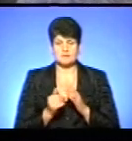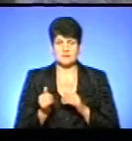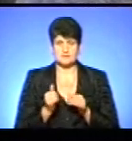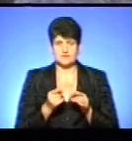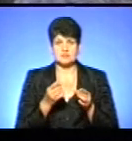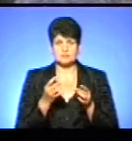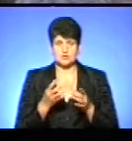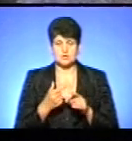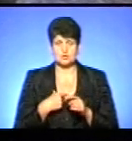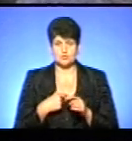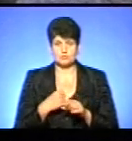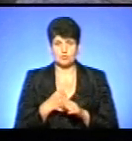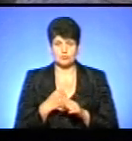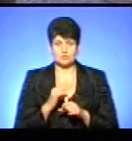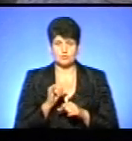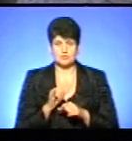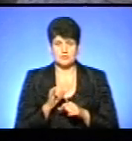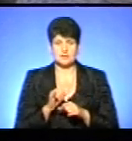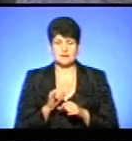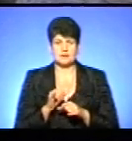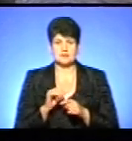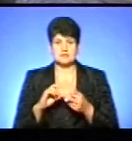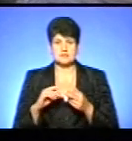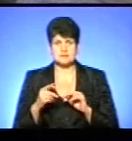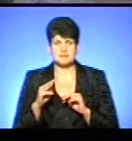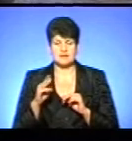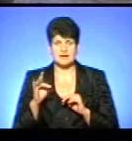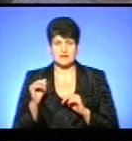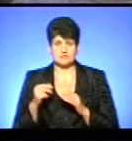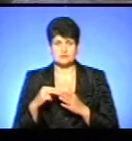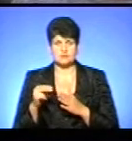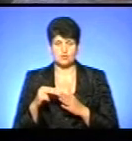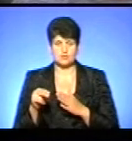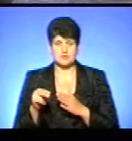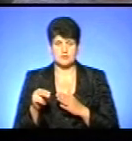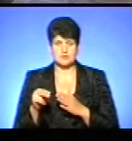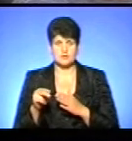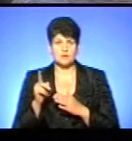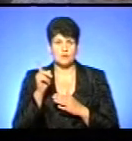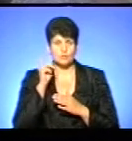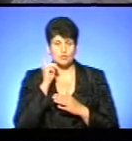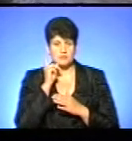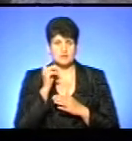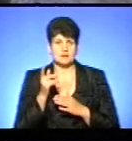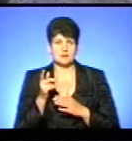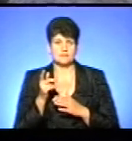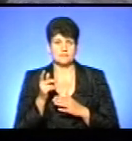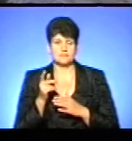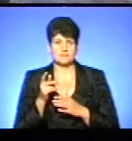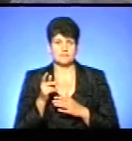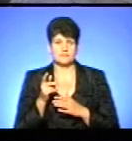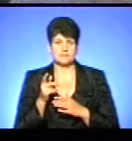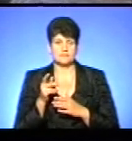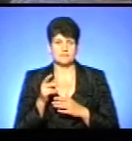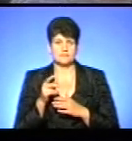спростили собі роботу, вони всього-навсю замін трекерів закупили для оперативно-деспечерської служби мобільники, одній